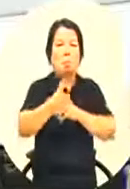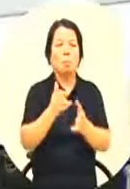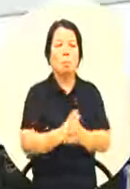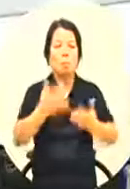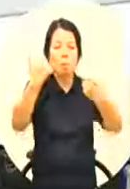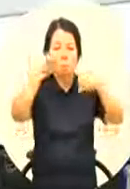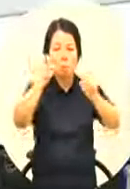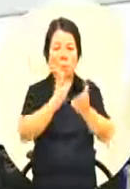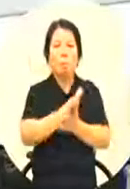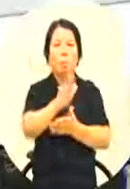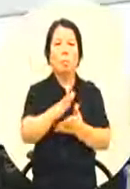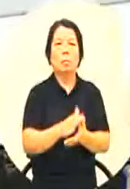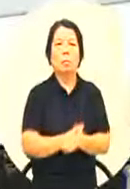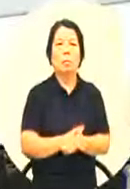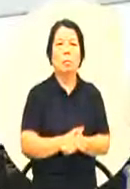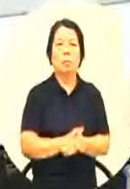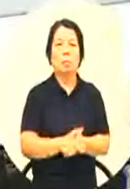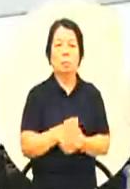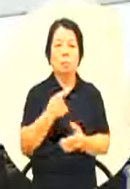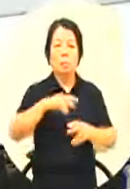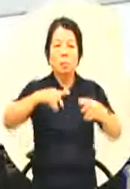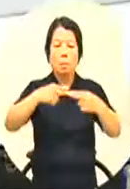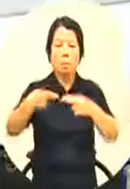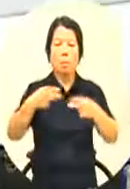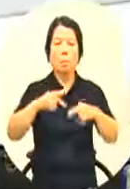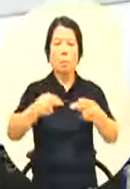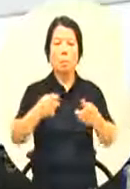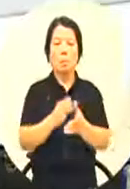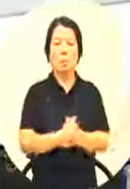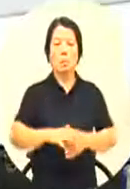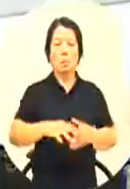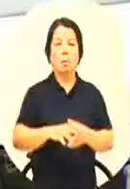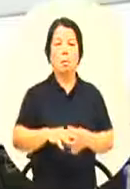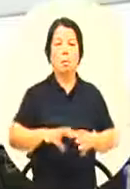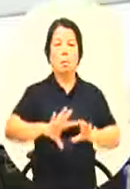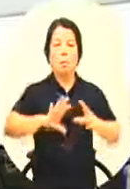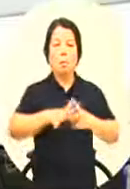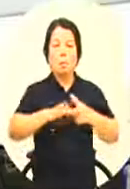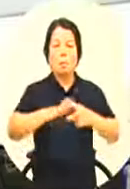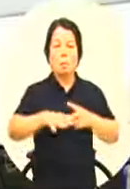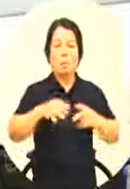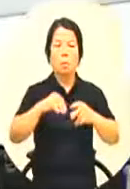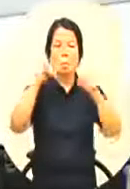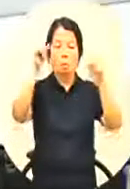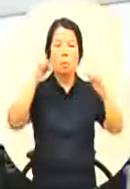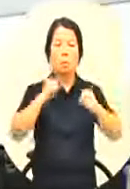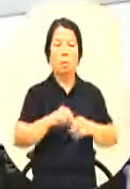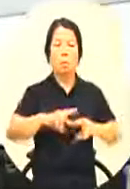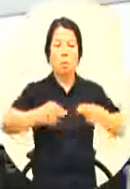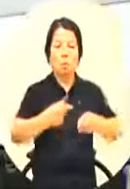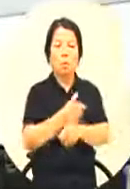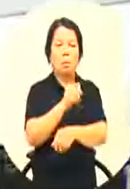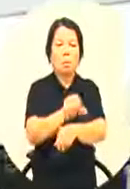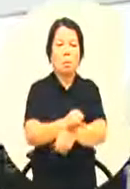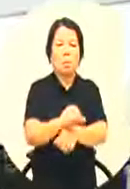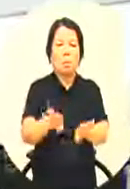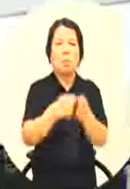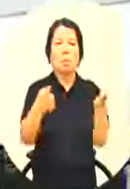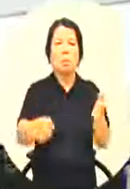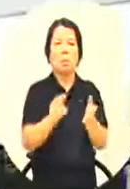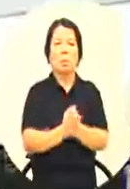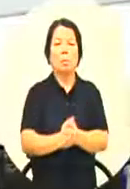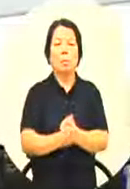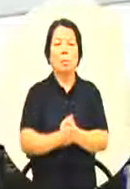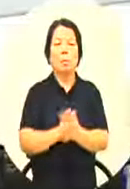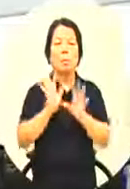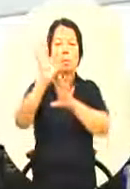之后呢怎么我们改革了把国小体育班的成立改到五年级那很多练排球的练